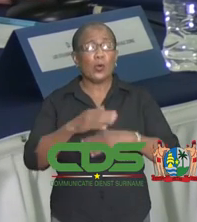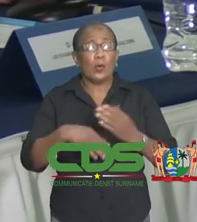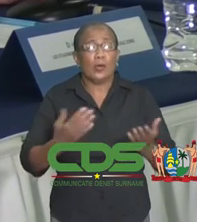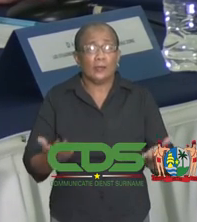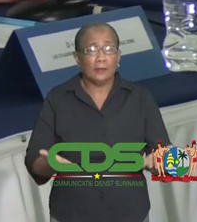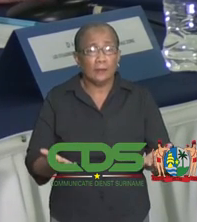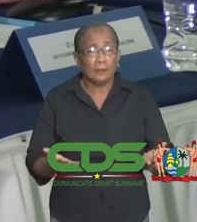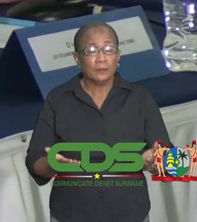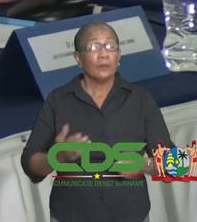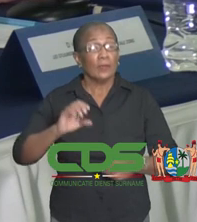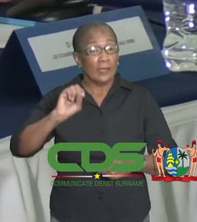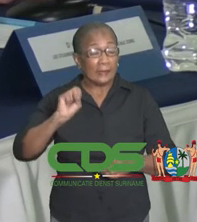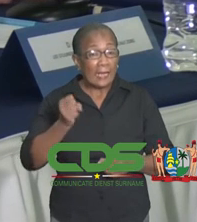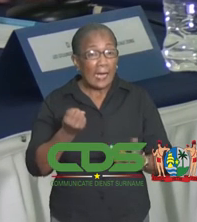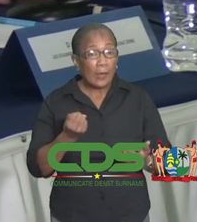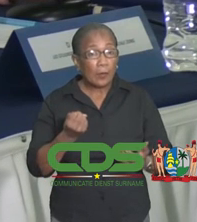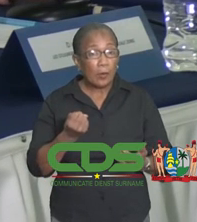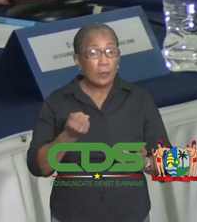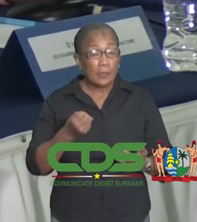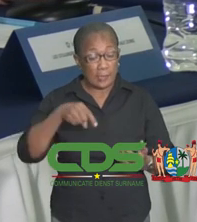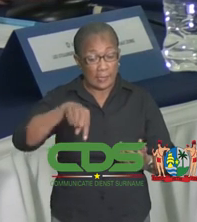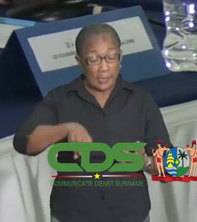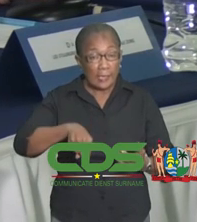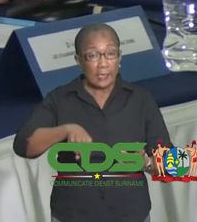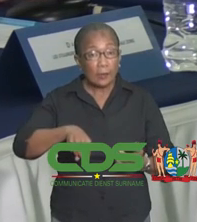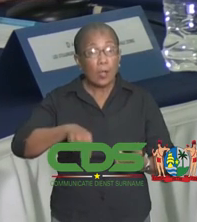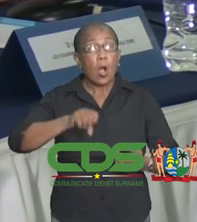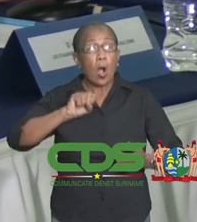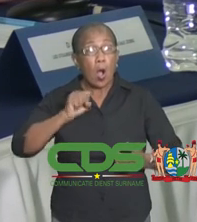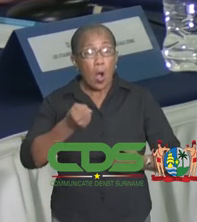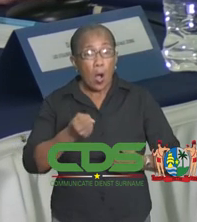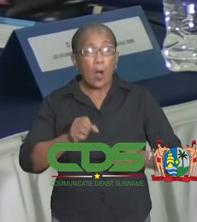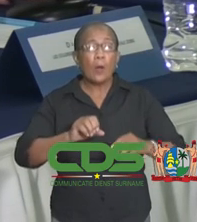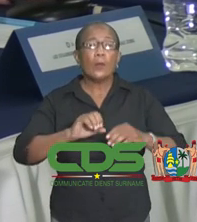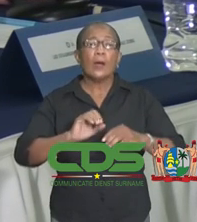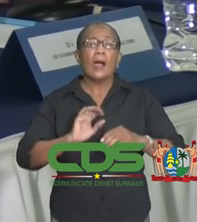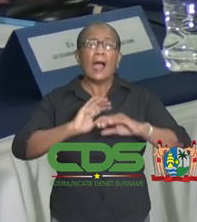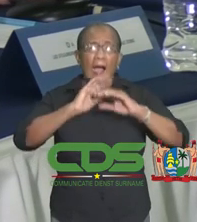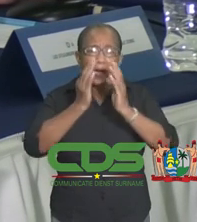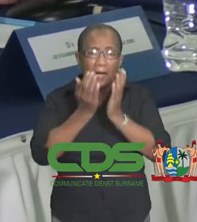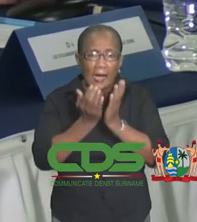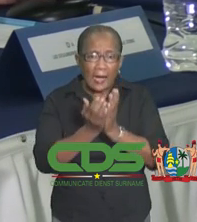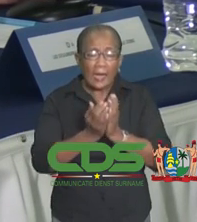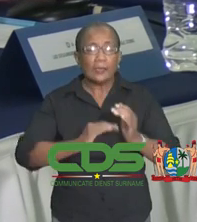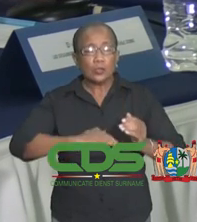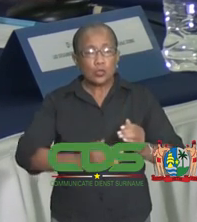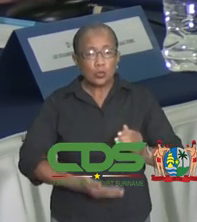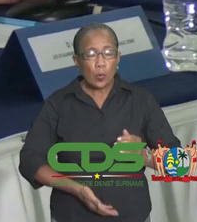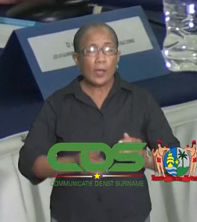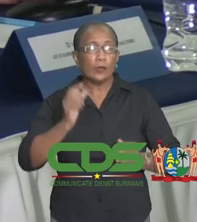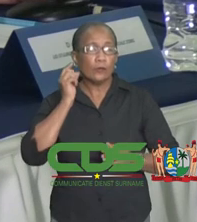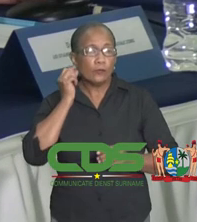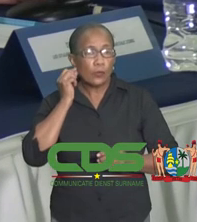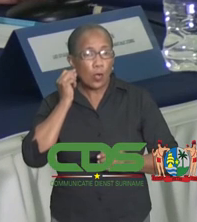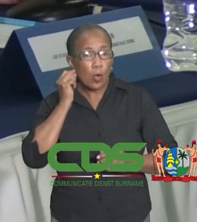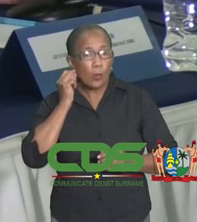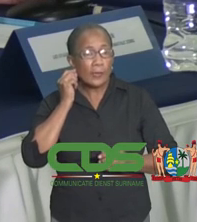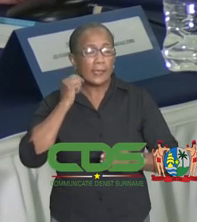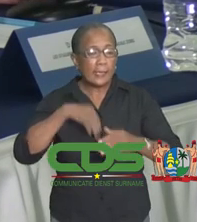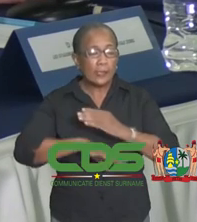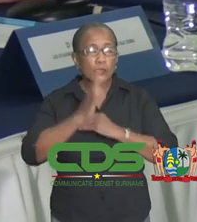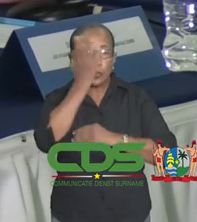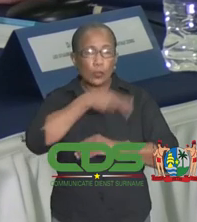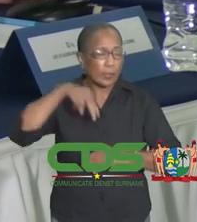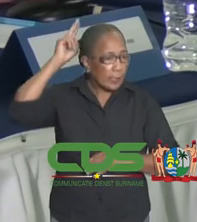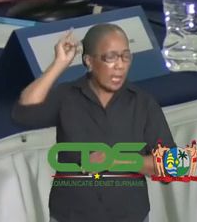En vandaar dat wij hier zijn om alle zwangere vrouwen in Suriname te adviseren om zich te laten vaccineren.